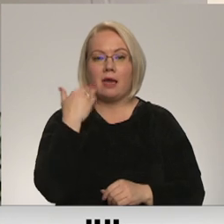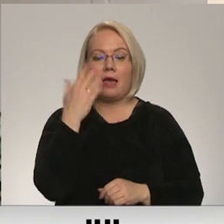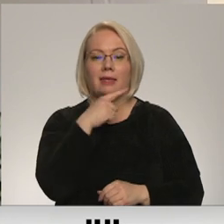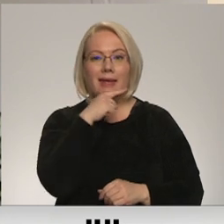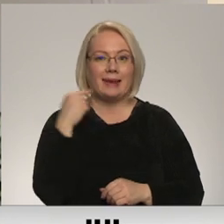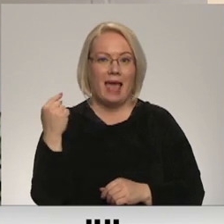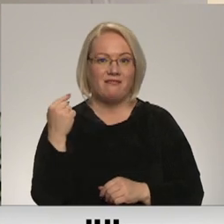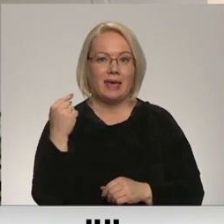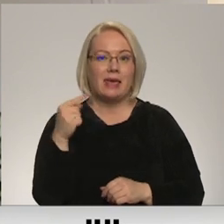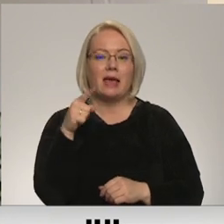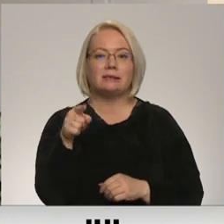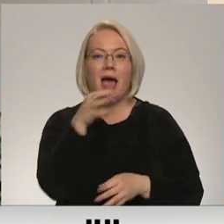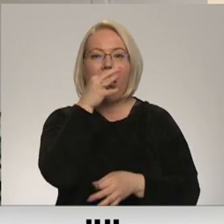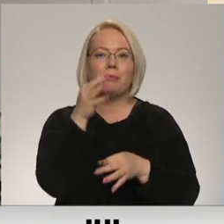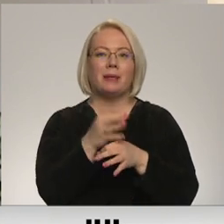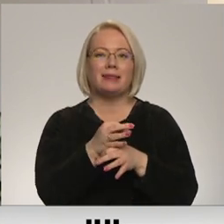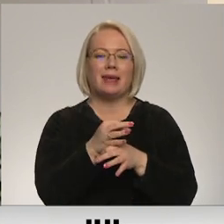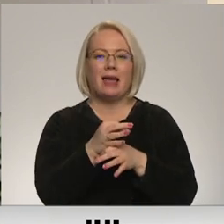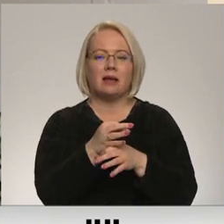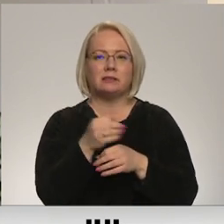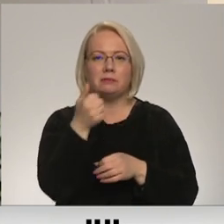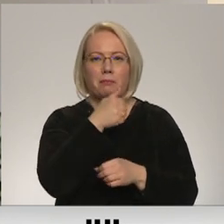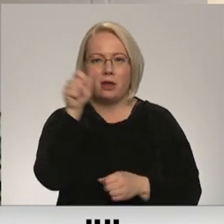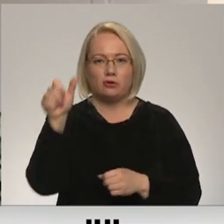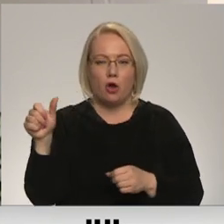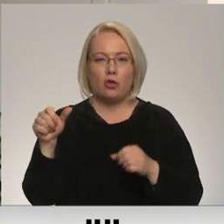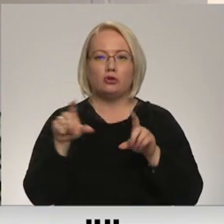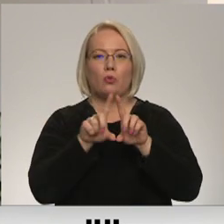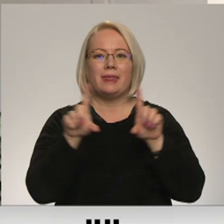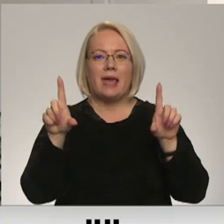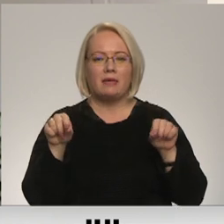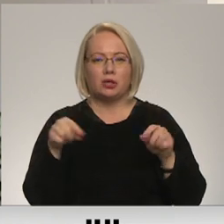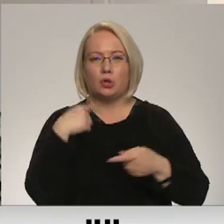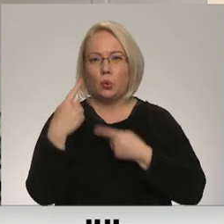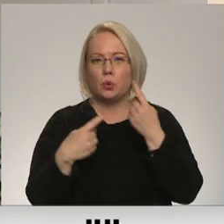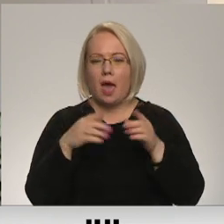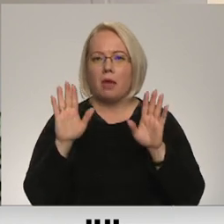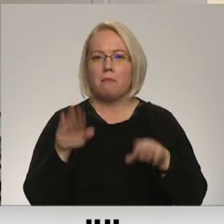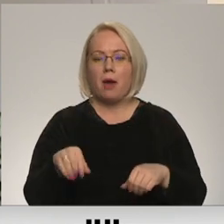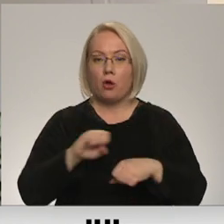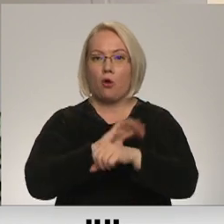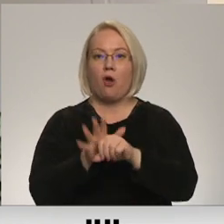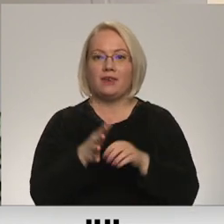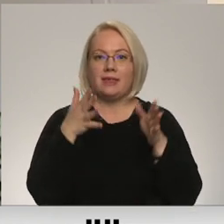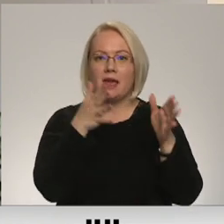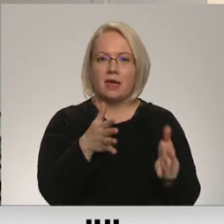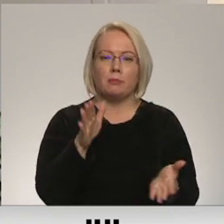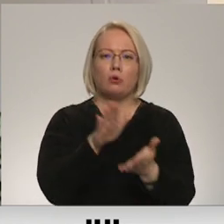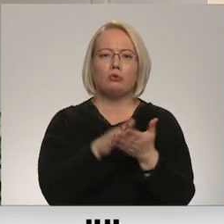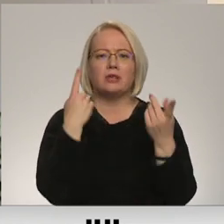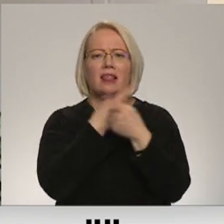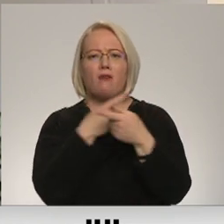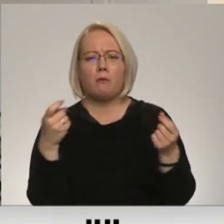atbildīgas personas un dienesti runāja par Covid ietekmi uz informācijas